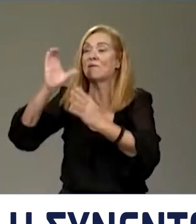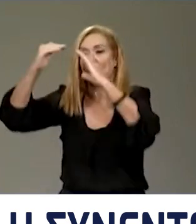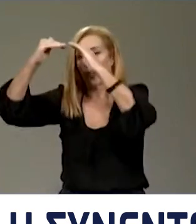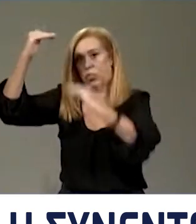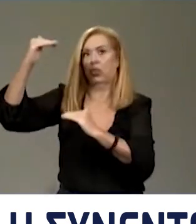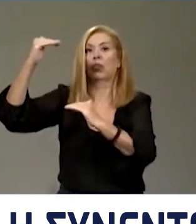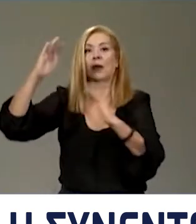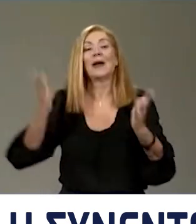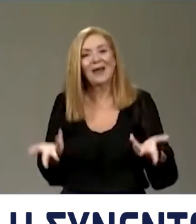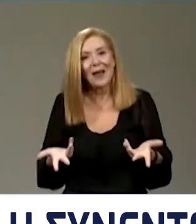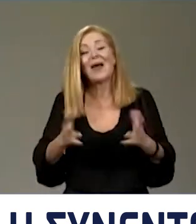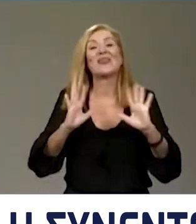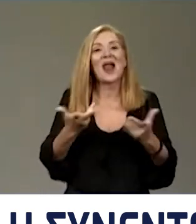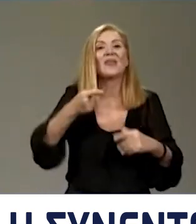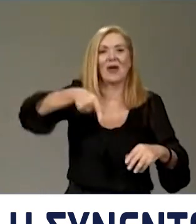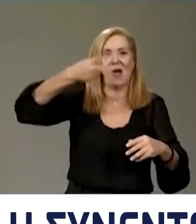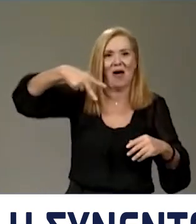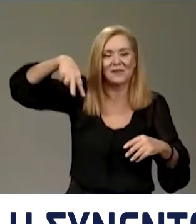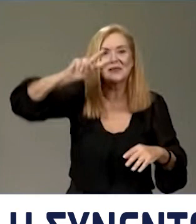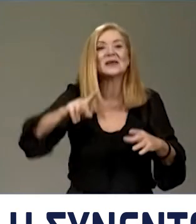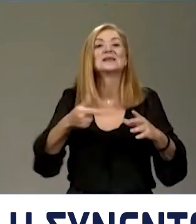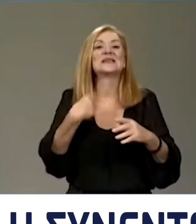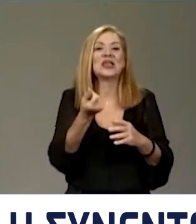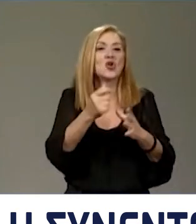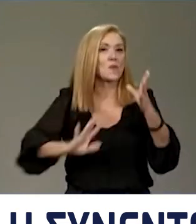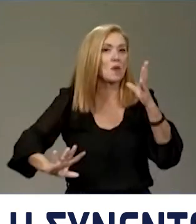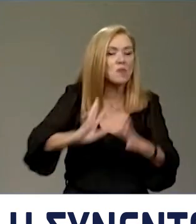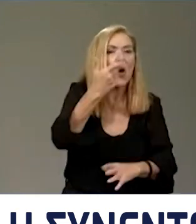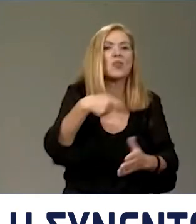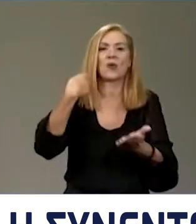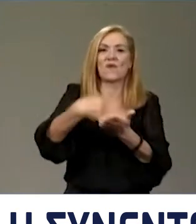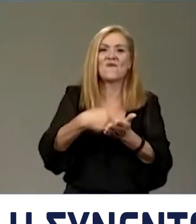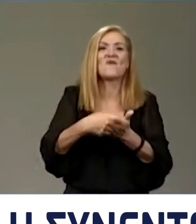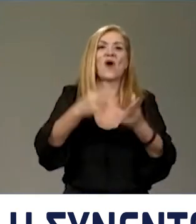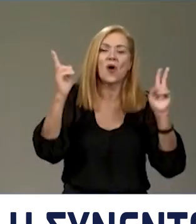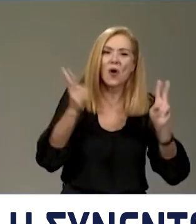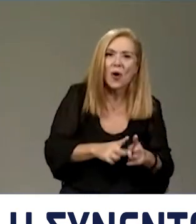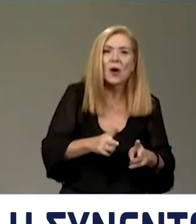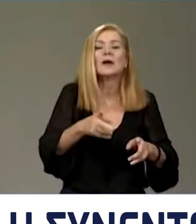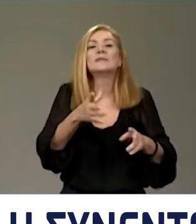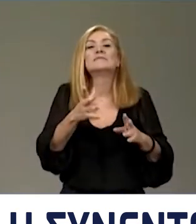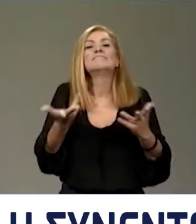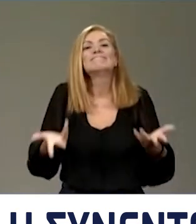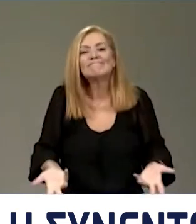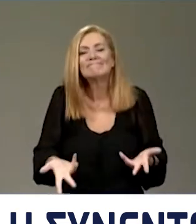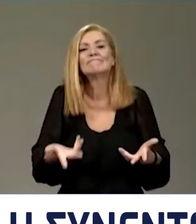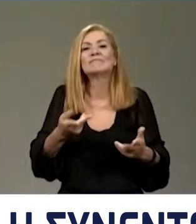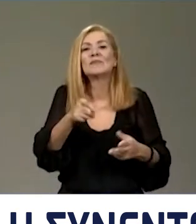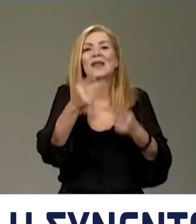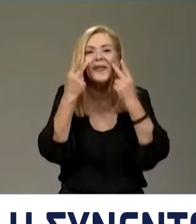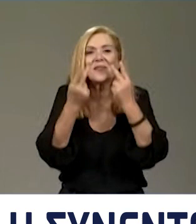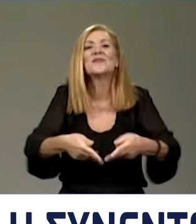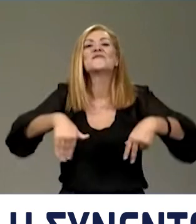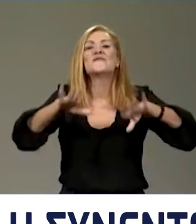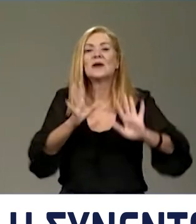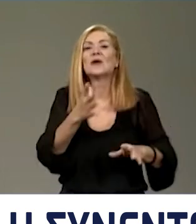μεγάλο κομμάτι των αυξήσεων και της προόδου της οικονομίας, των μειώσεων φόρων, απορροφήθηκε ουσιαστικά από την